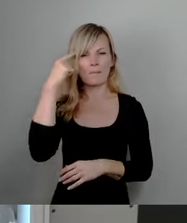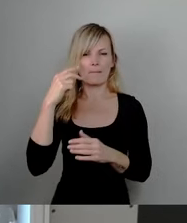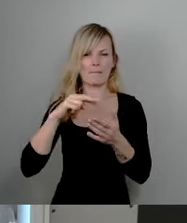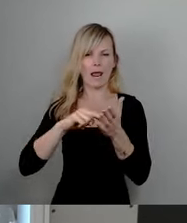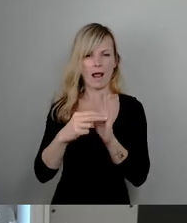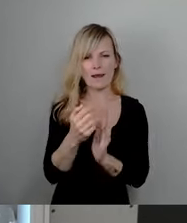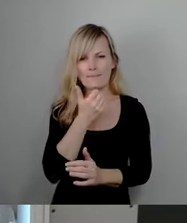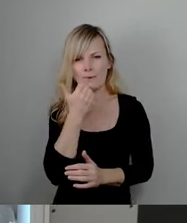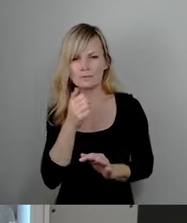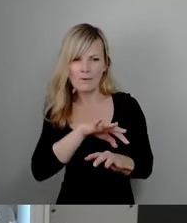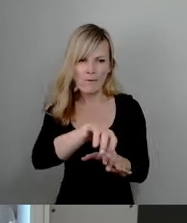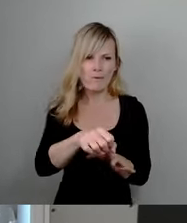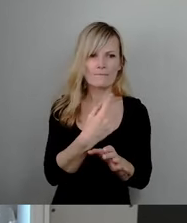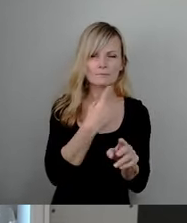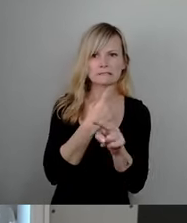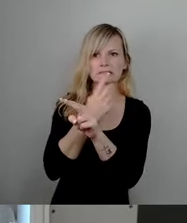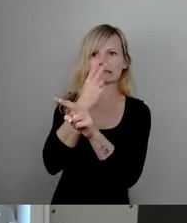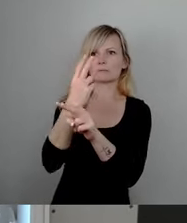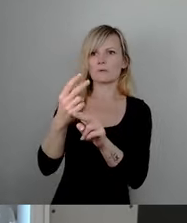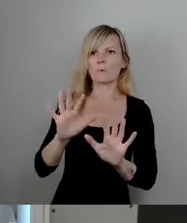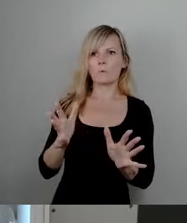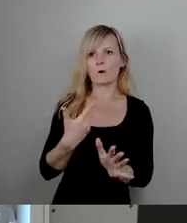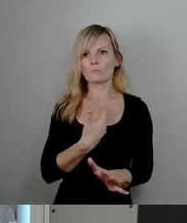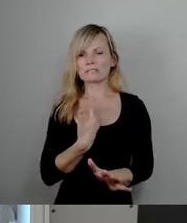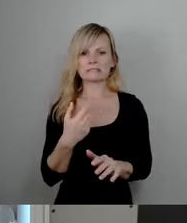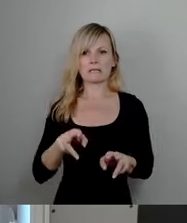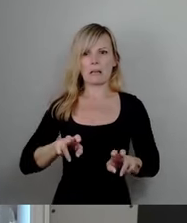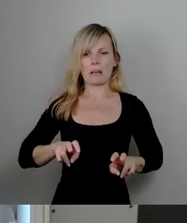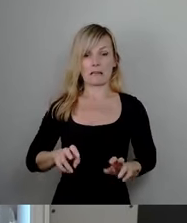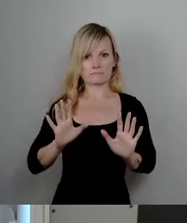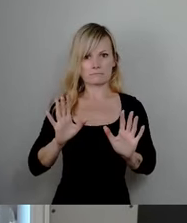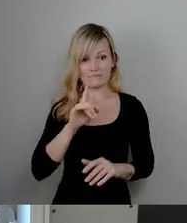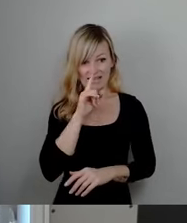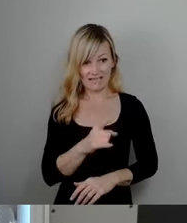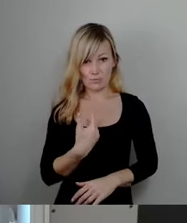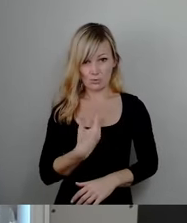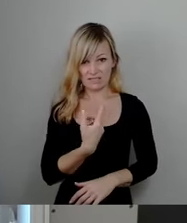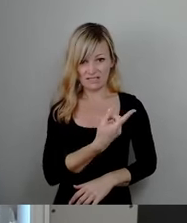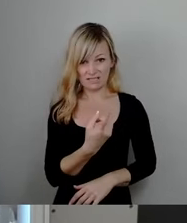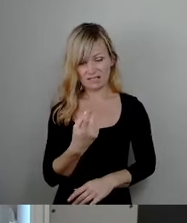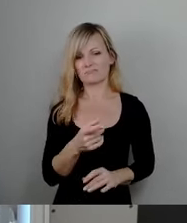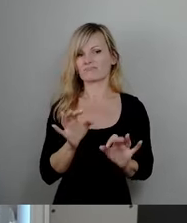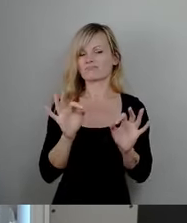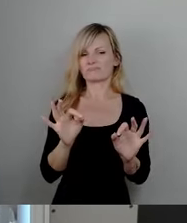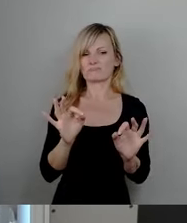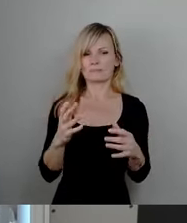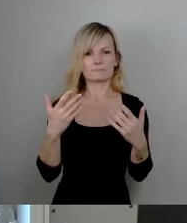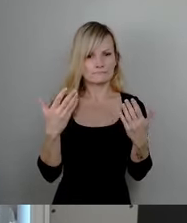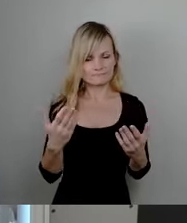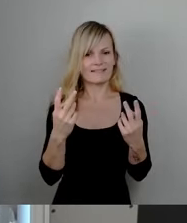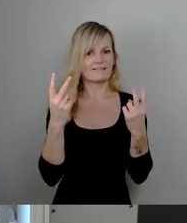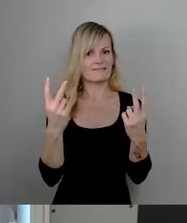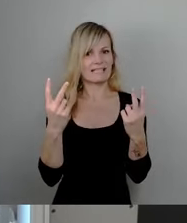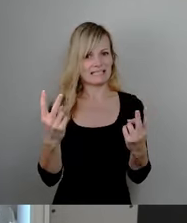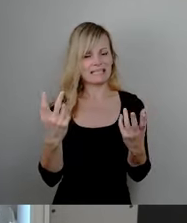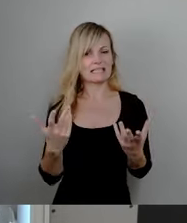mal so, sich unsicher fühlen. Und wenn die sich unsicher fühlen, ist es zugleich wichtig und gut,